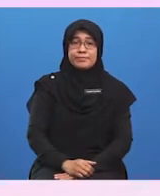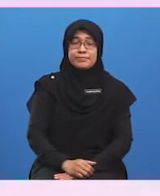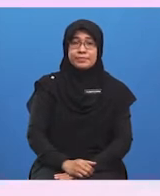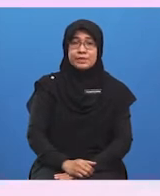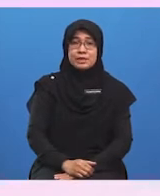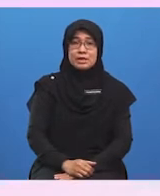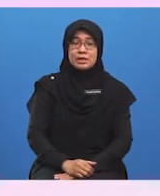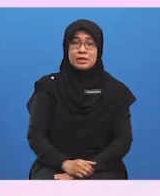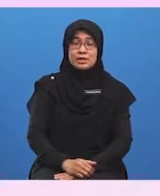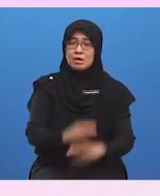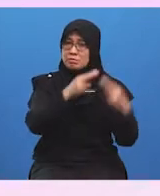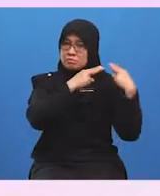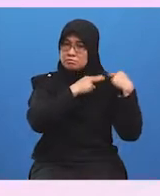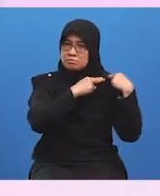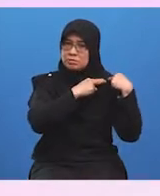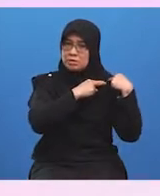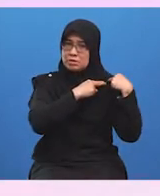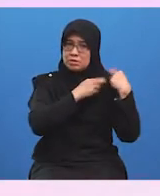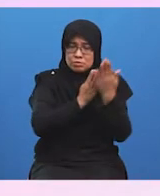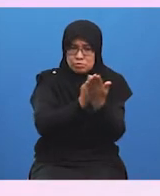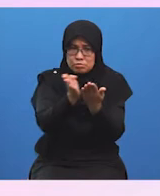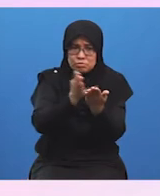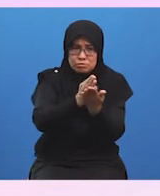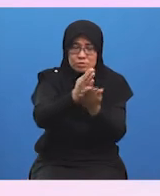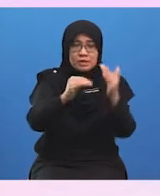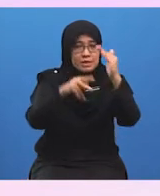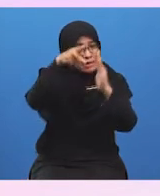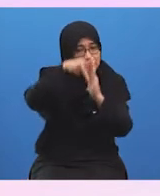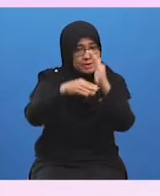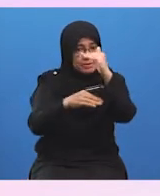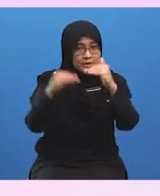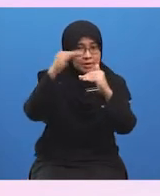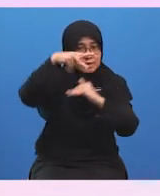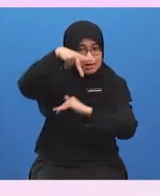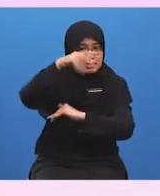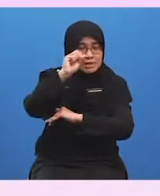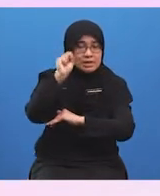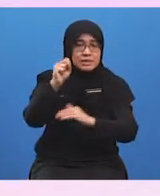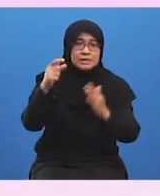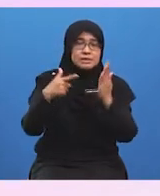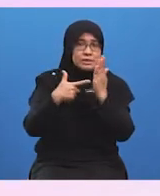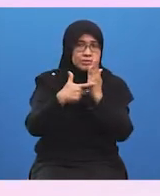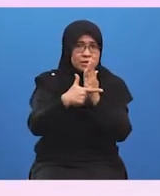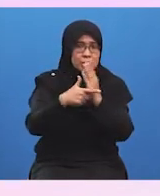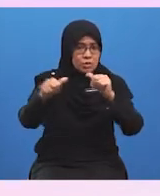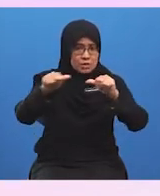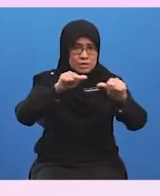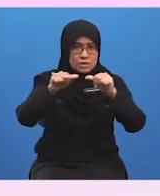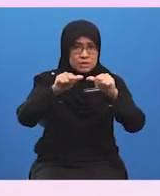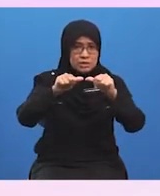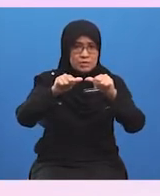Ia bertanggungjawab menyelaras pembangunan PKS melalui aktiviti